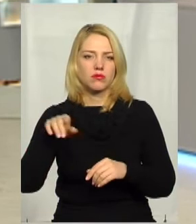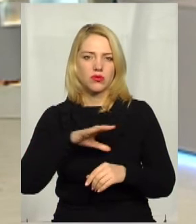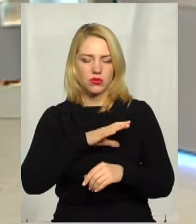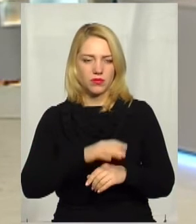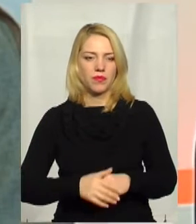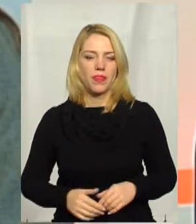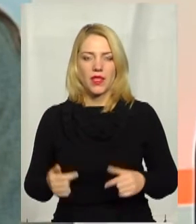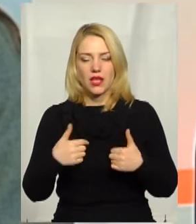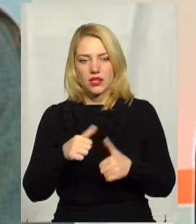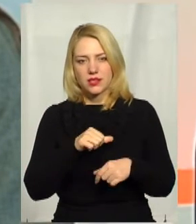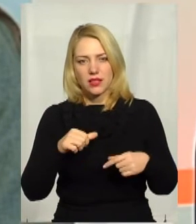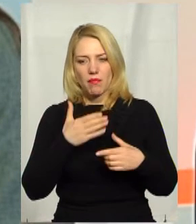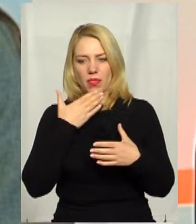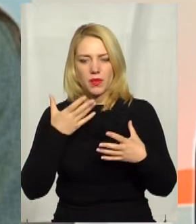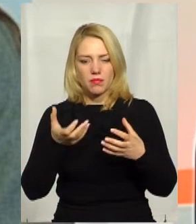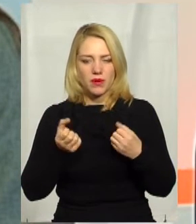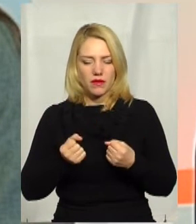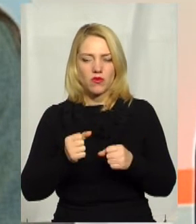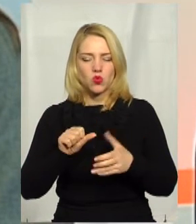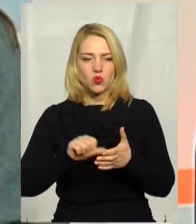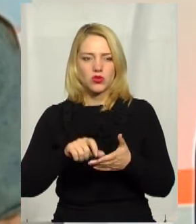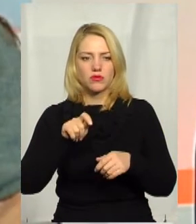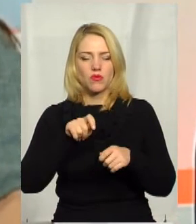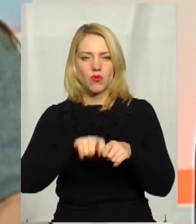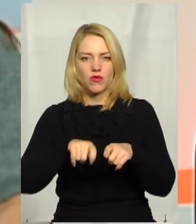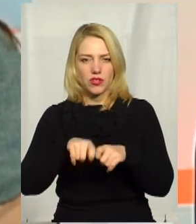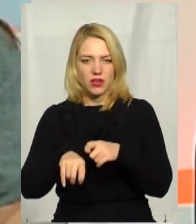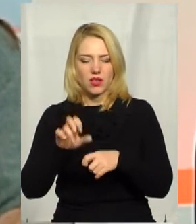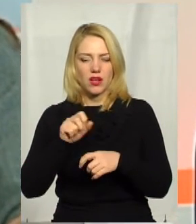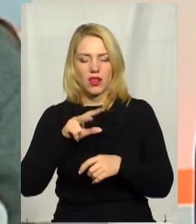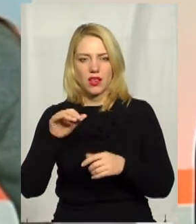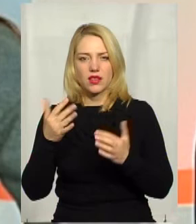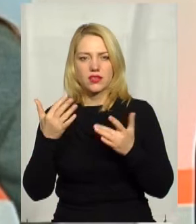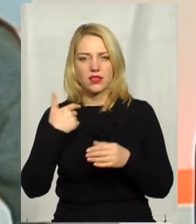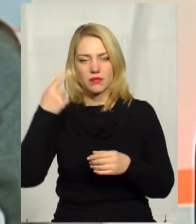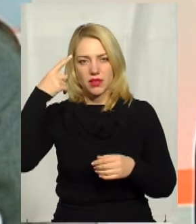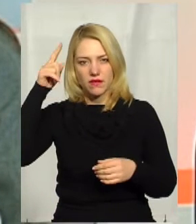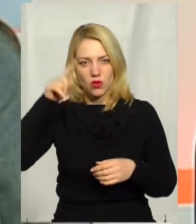Безпосередньо я не брав участі в проведенні цих перевірок, але, наскільки мені відомо,